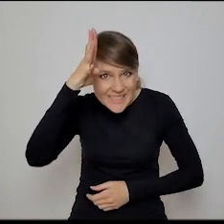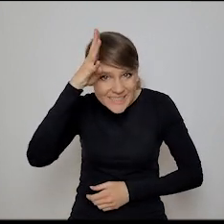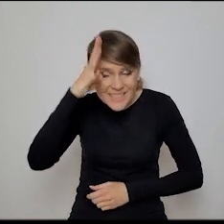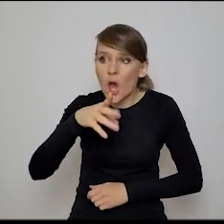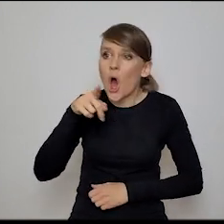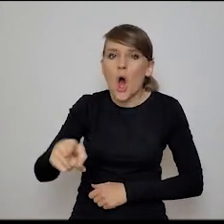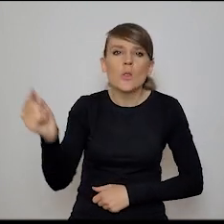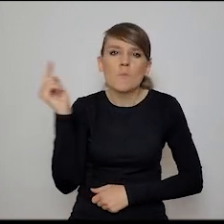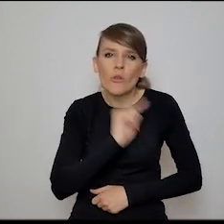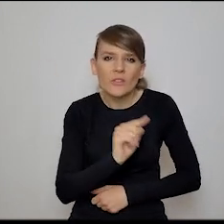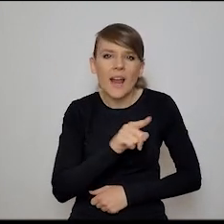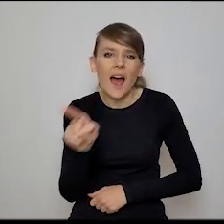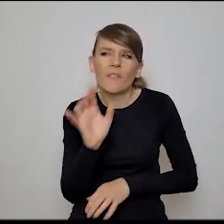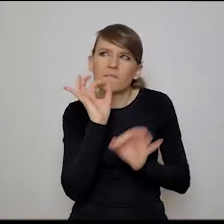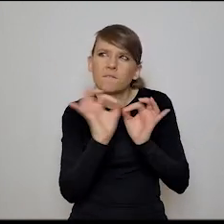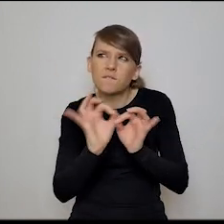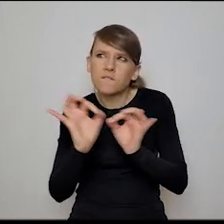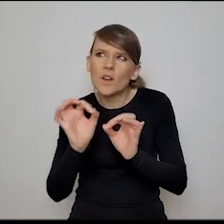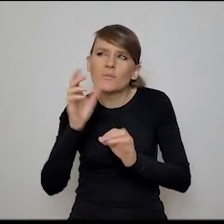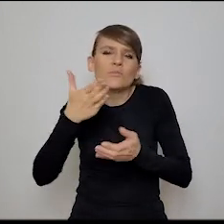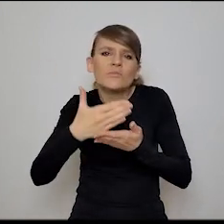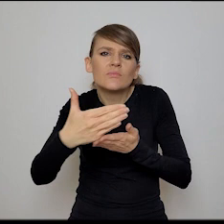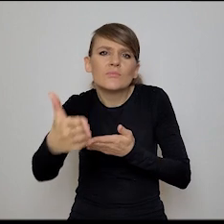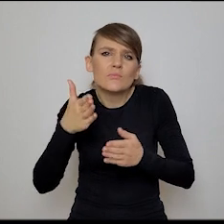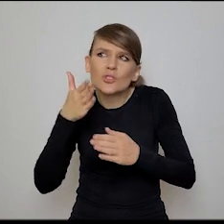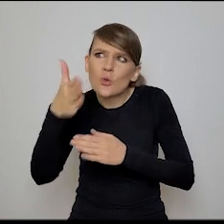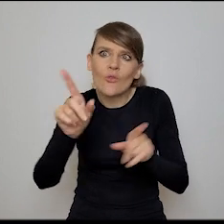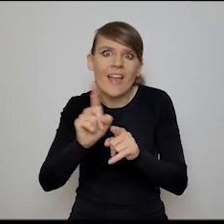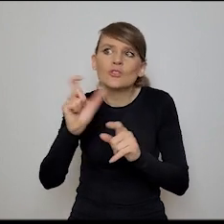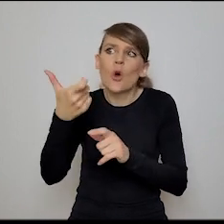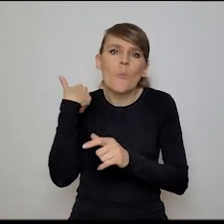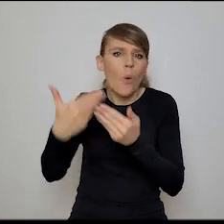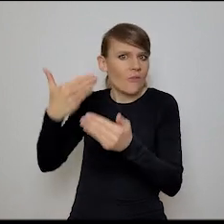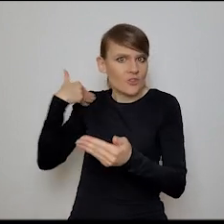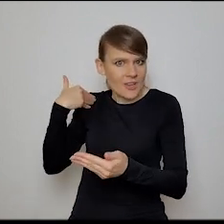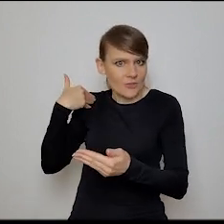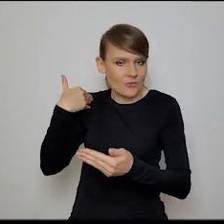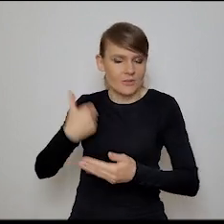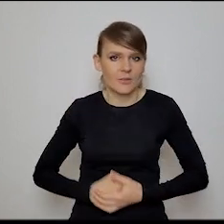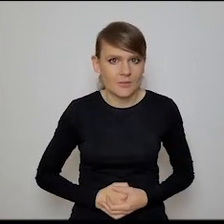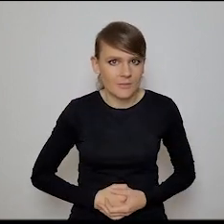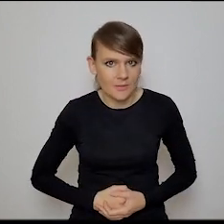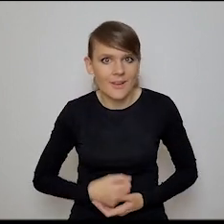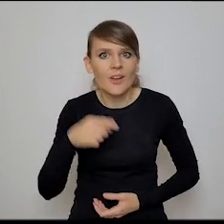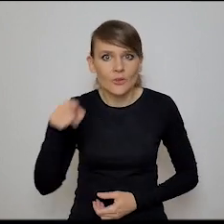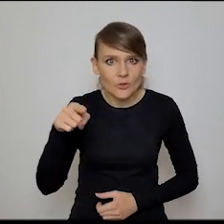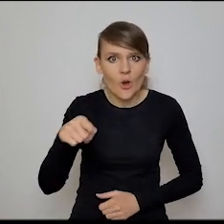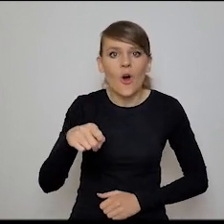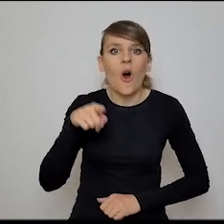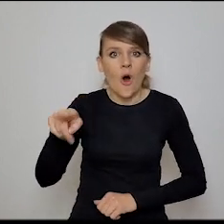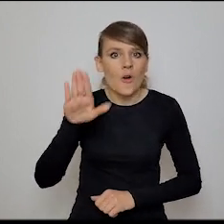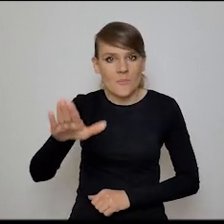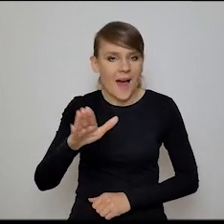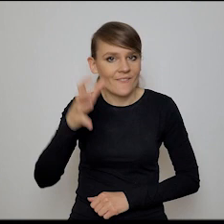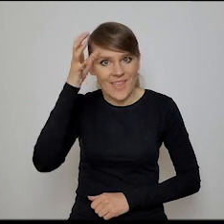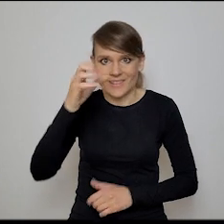w wydedukować wszystkie przyszłe stany rzeczy i wszystkie przeszłe stany rzeczy, tak? To miało być demon Laplace. I on ma wiedzę